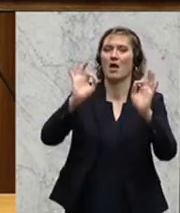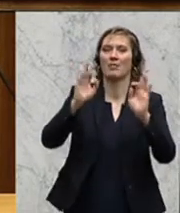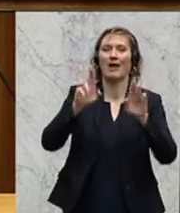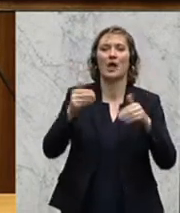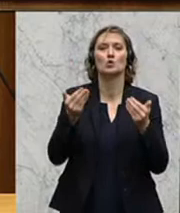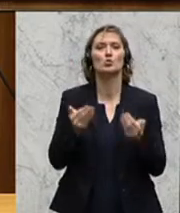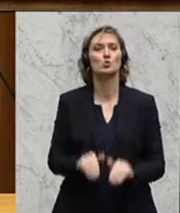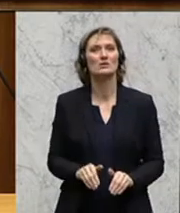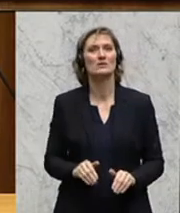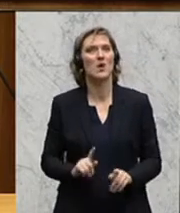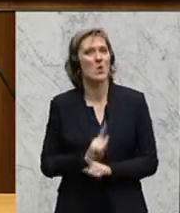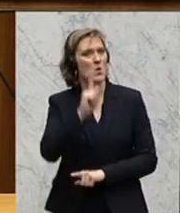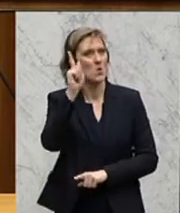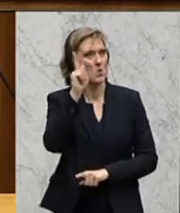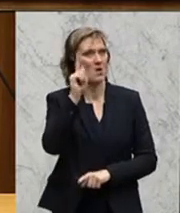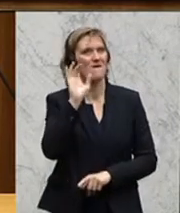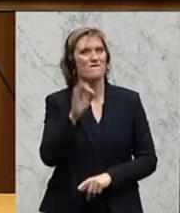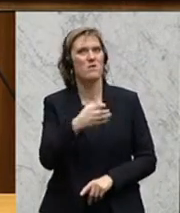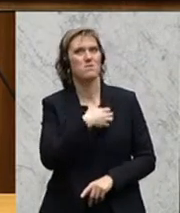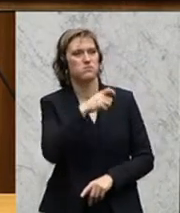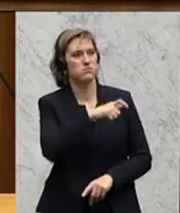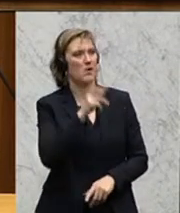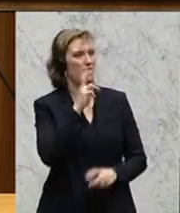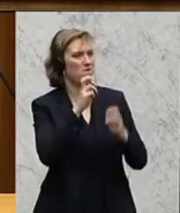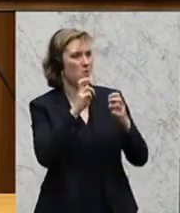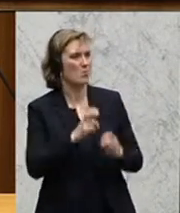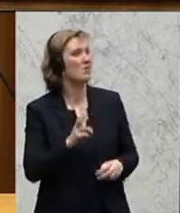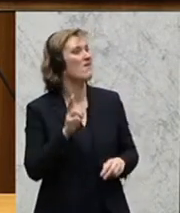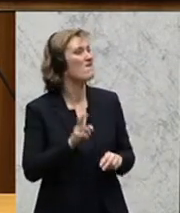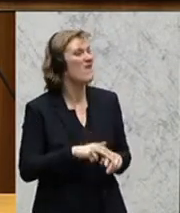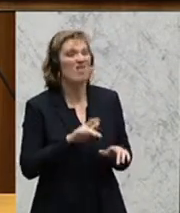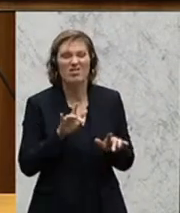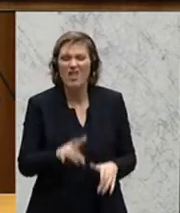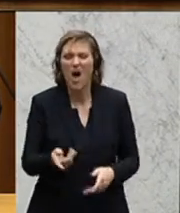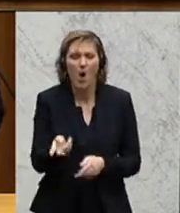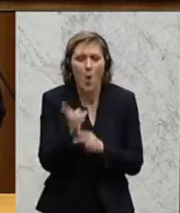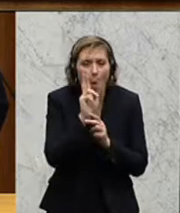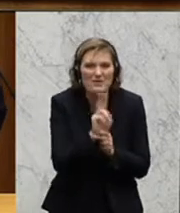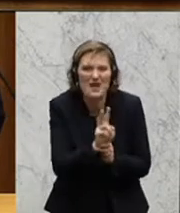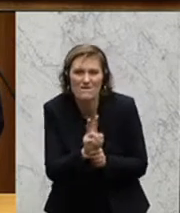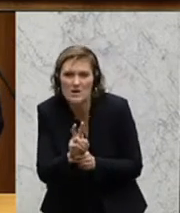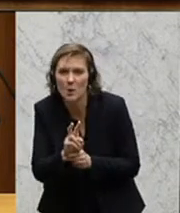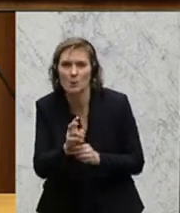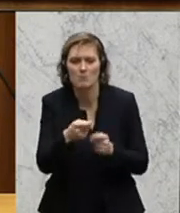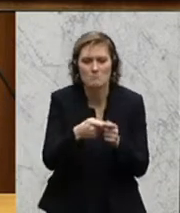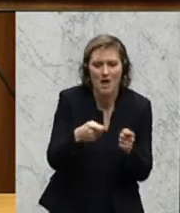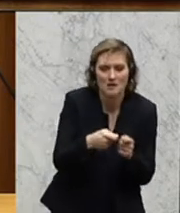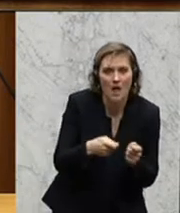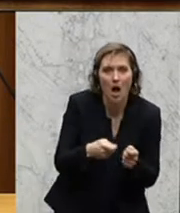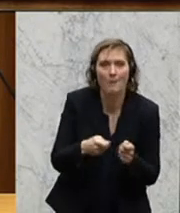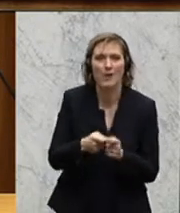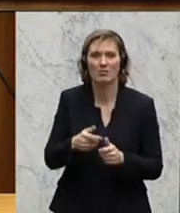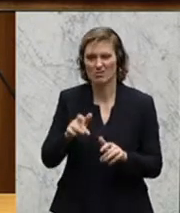Rechtsschutz geben muss für die Bürger in unserem Land, wenn es schon entsprechende Observierungsinstrumente und Maßnahmen in